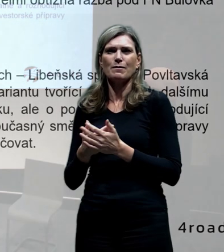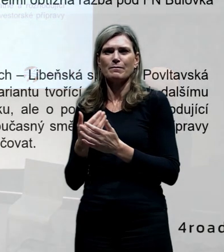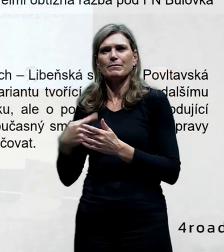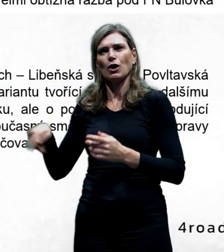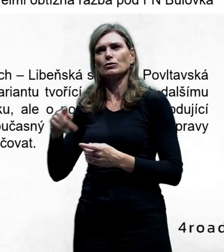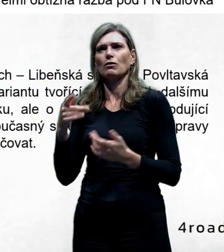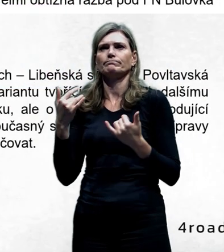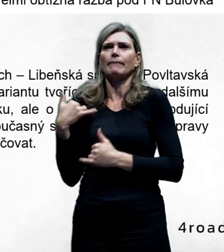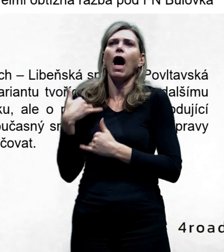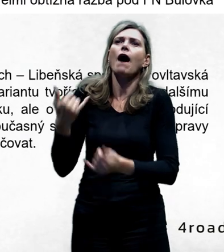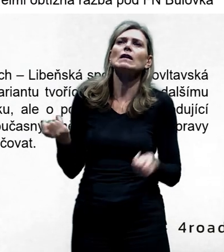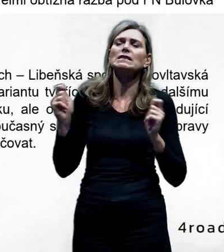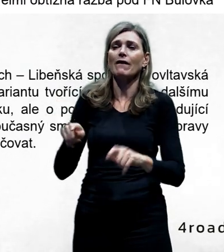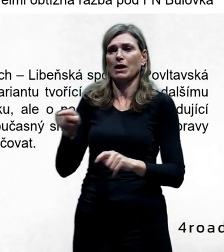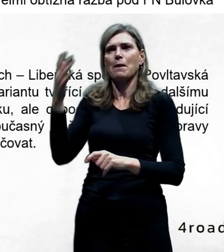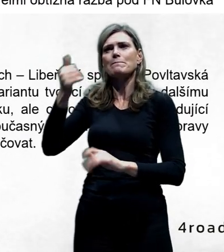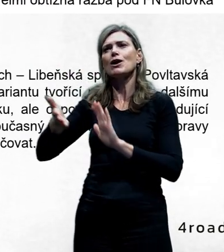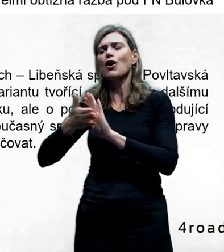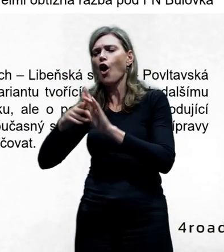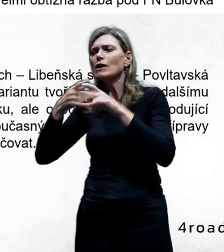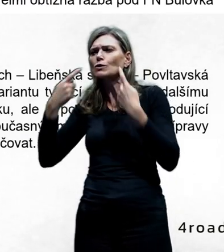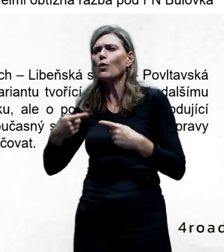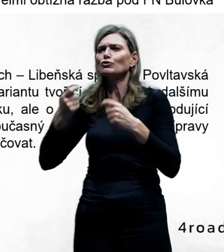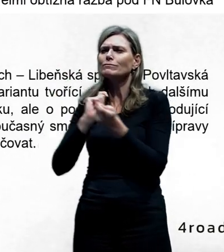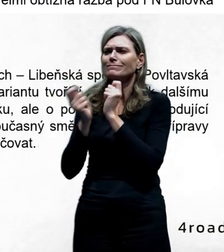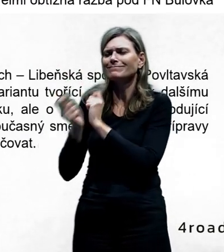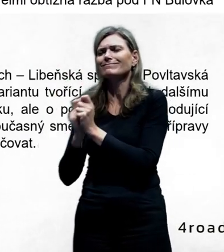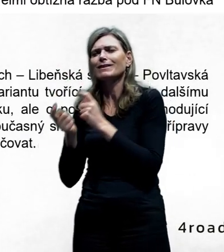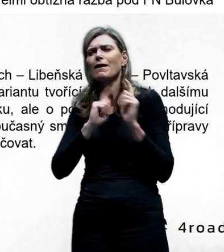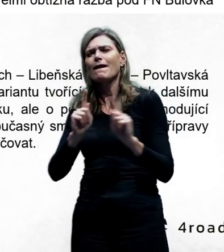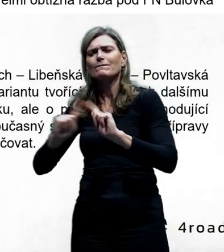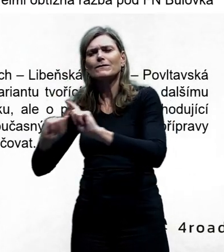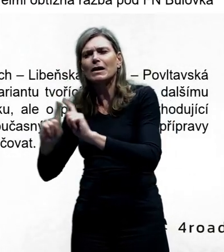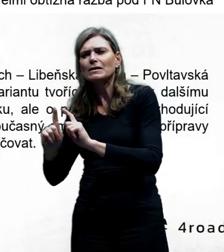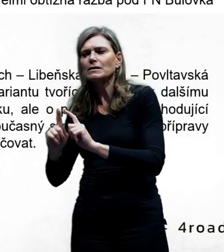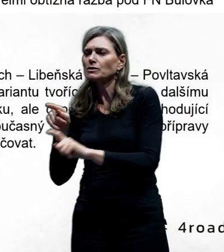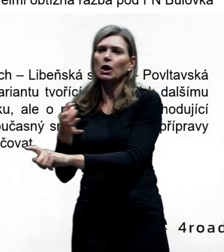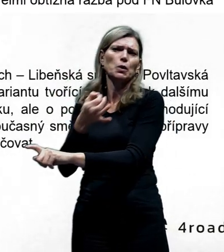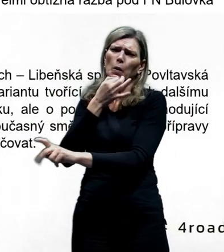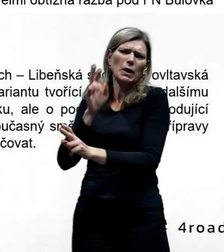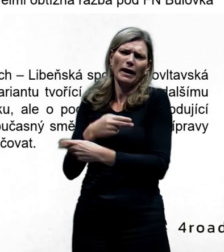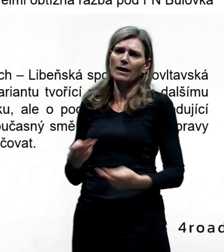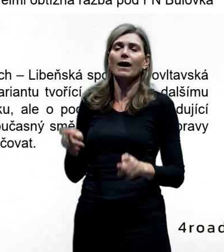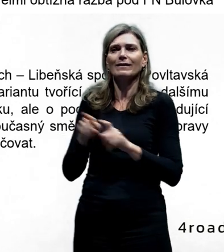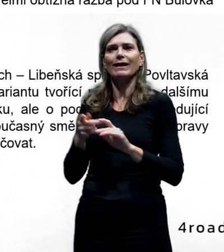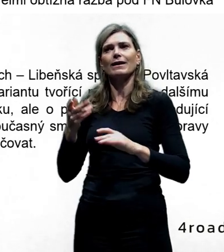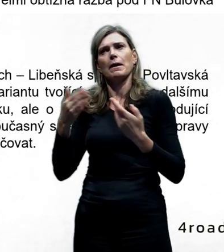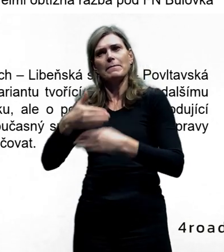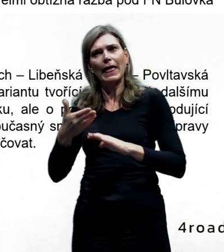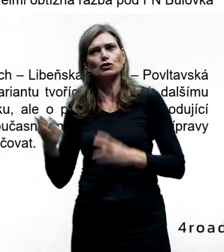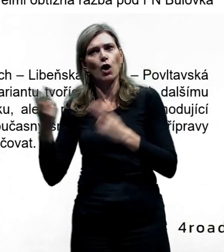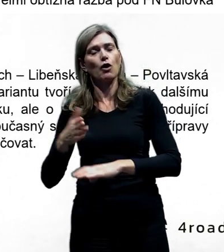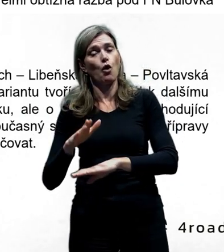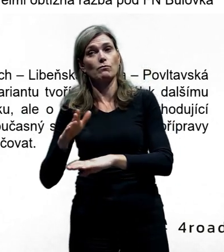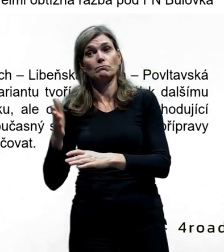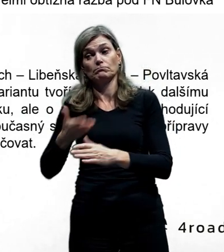asi ukončit s tím, že je to negativní průkaz, nicméně já si myslím, že pro zástupce města je i tohle zajímavý